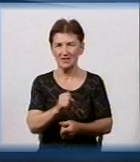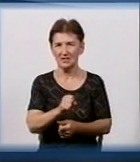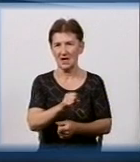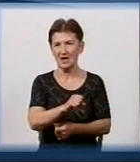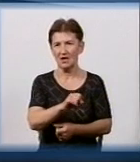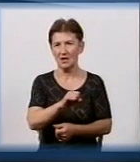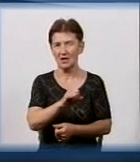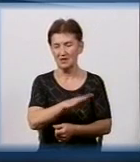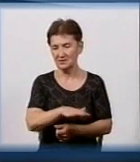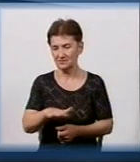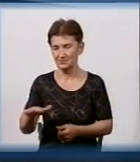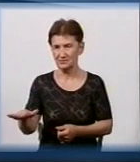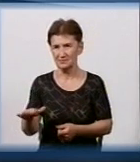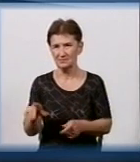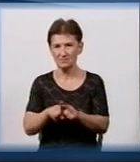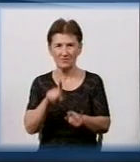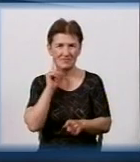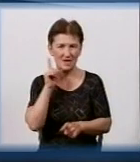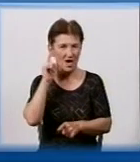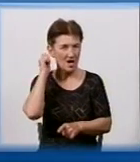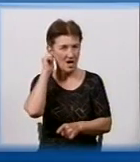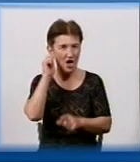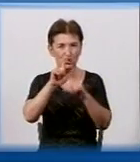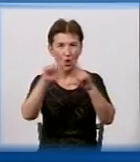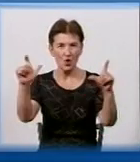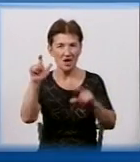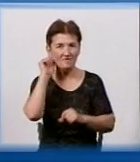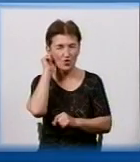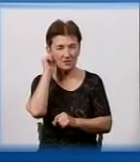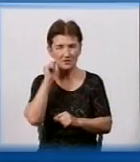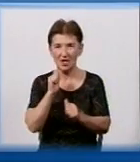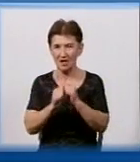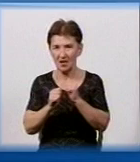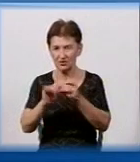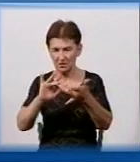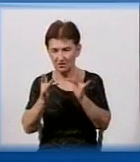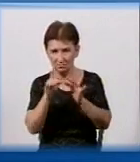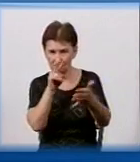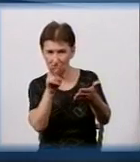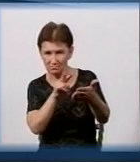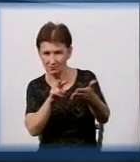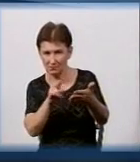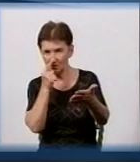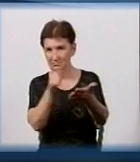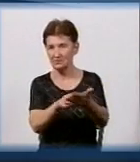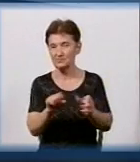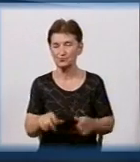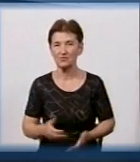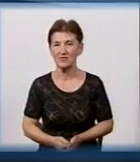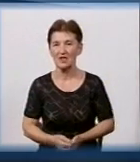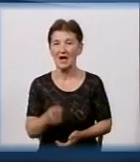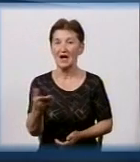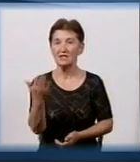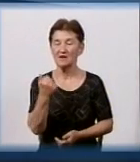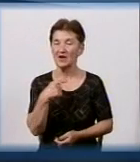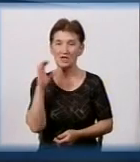кожного є смартфон, кожен без труда може забити сайт і потрапитися. Давайте послухаємо, що з цього